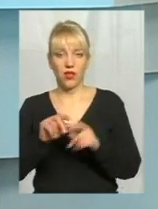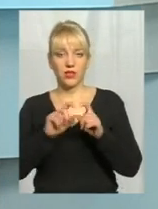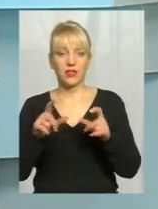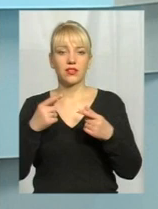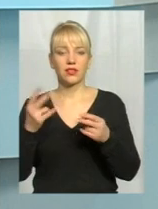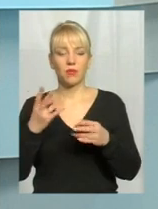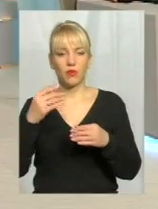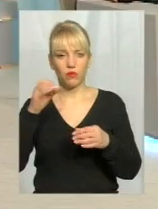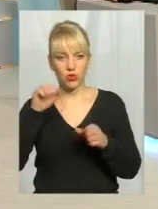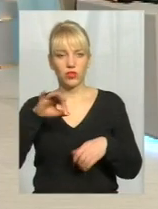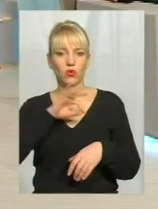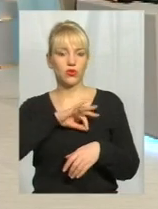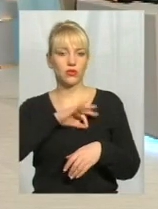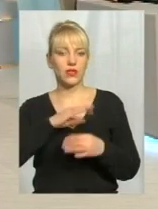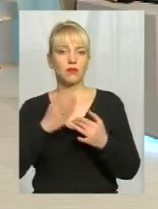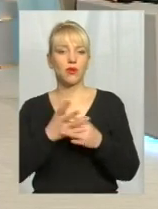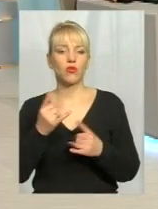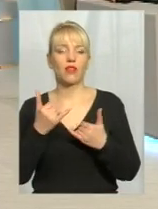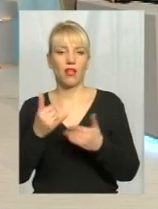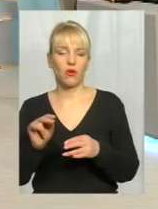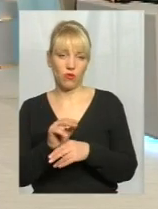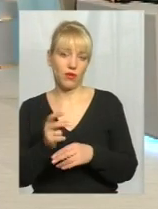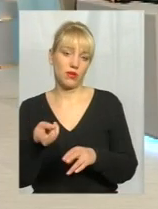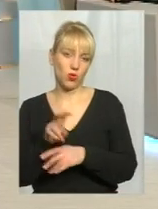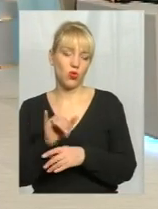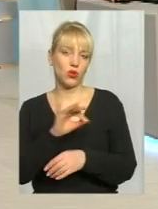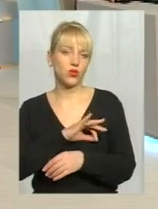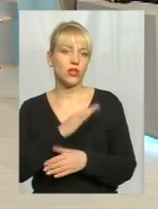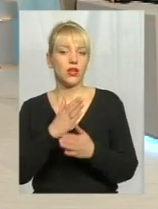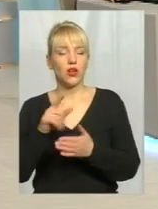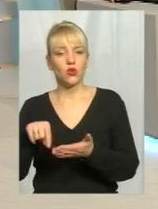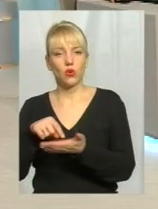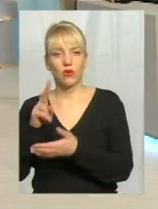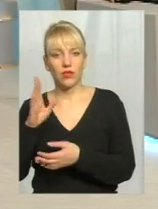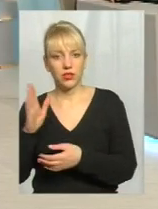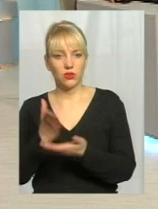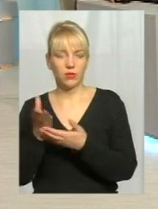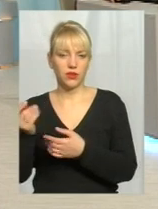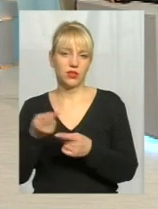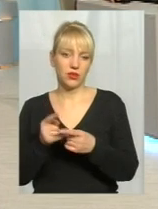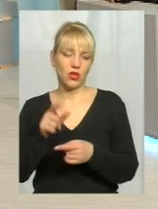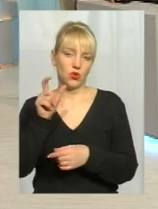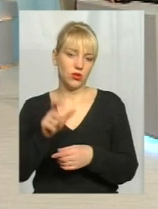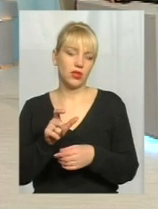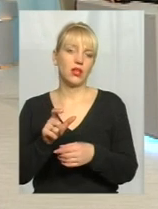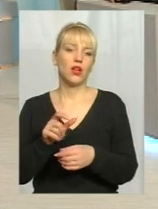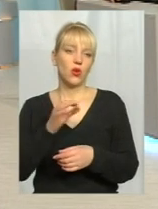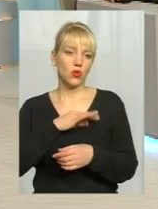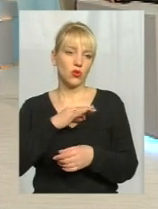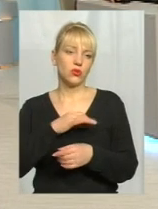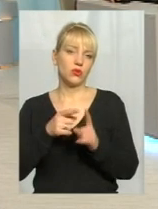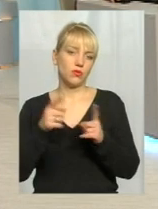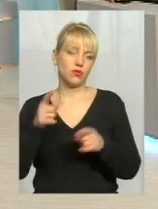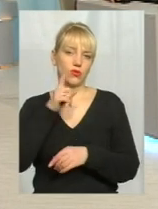користуватися пільгою, в лікувальному закладі він приходить і на них користується. Якщо це комунальні послуги, то вони нараховуються протягом місяця. Тобто, в такому